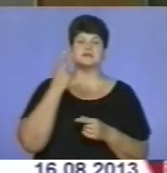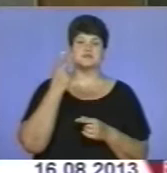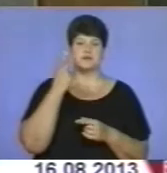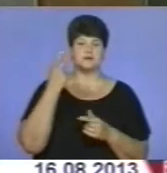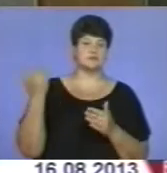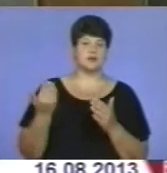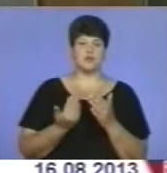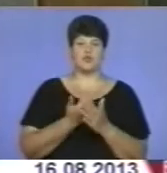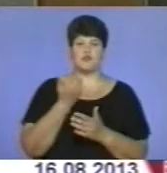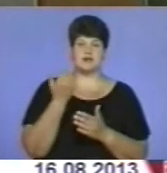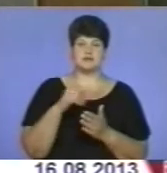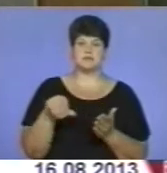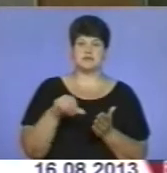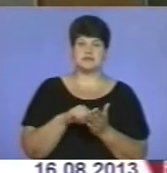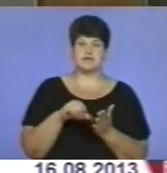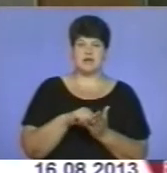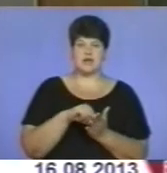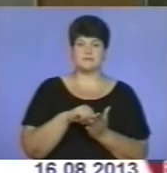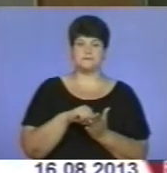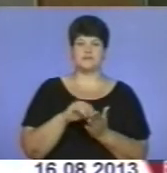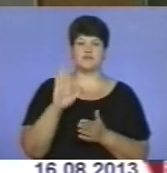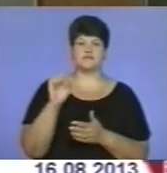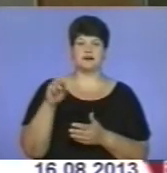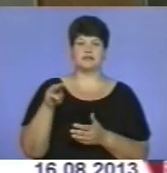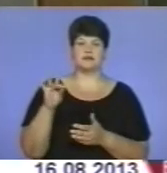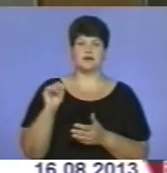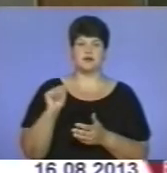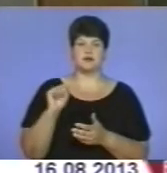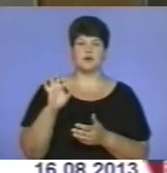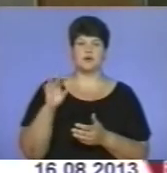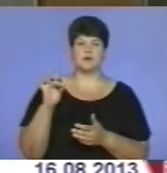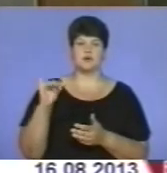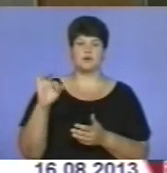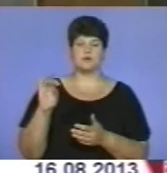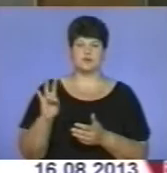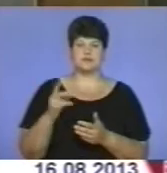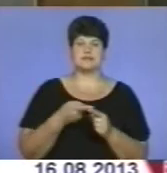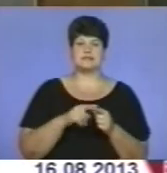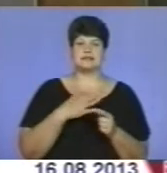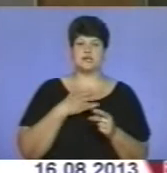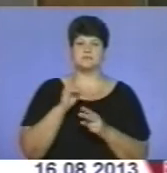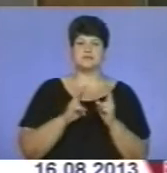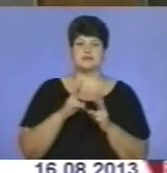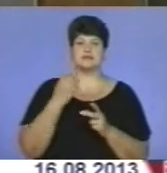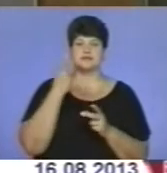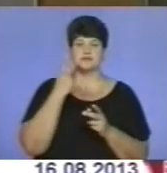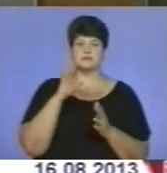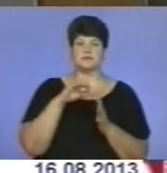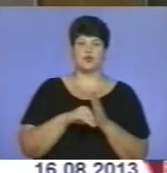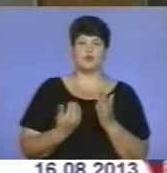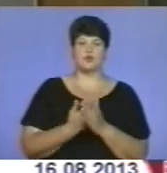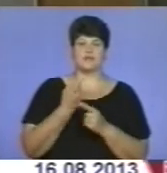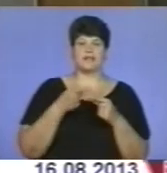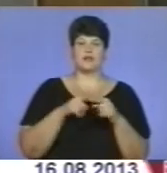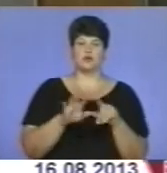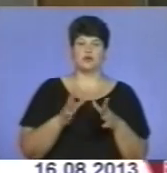представляє «Ватра» і «Оріон». Це наші підприємства, які постійно впроваджують нові технології,